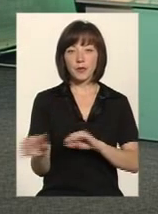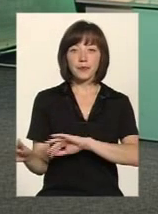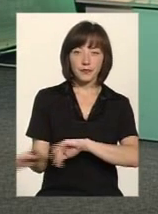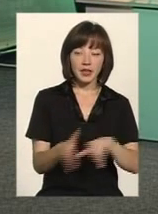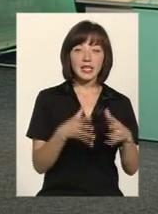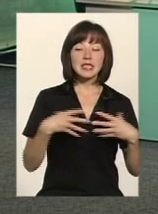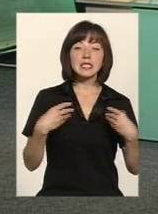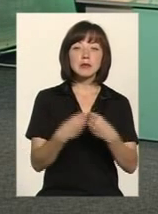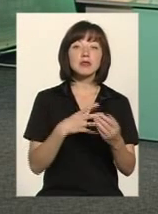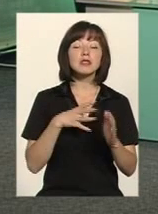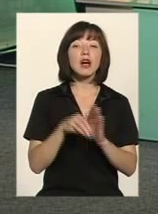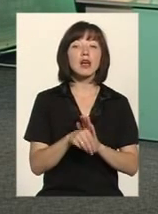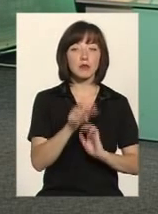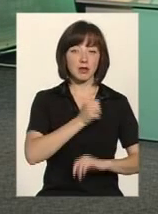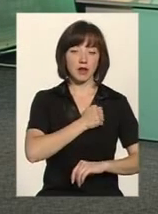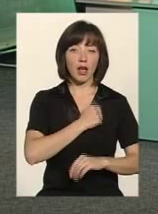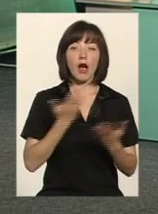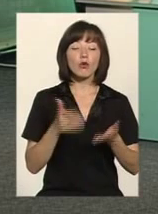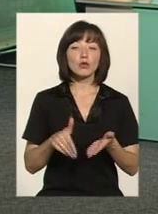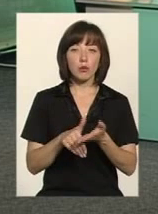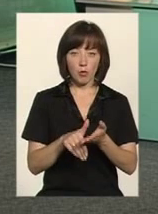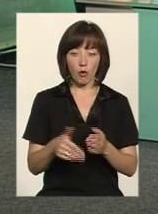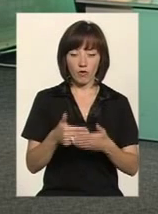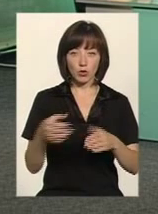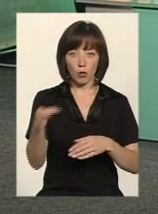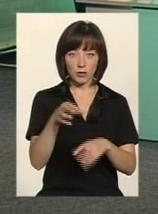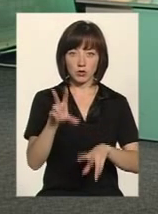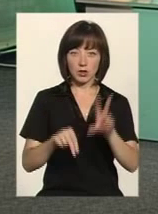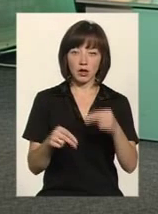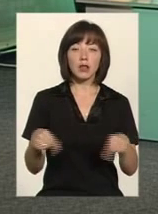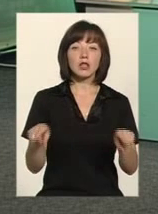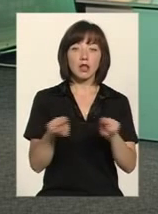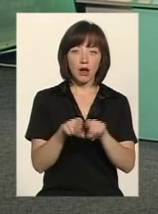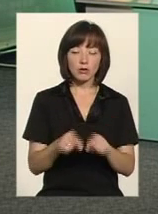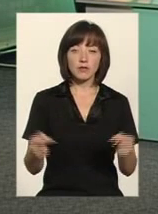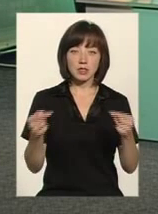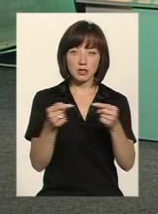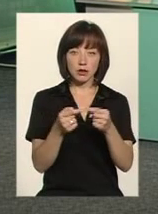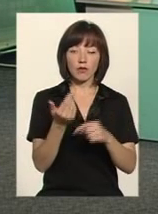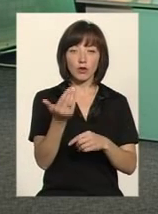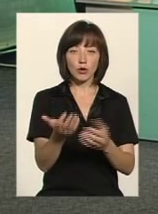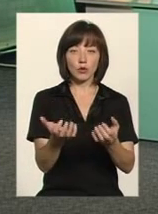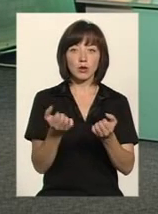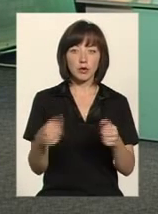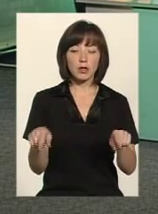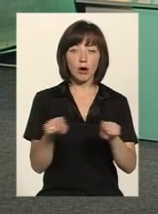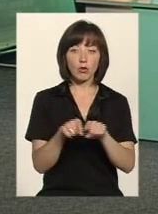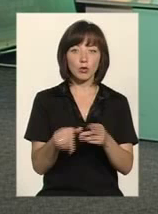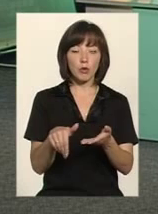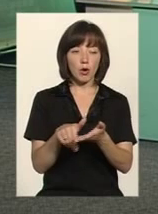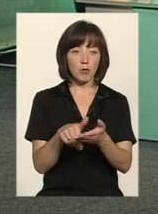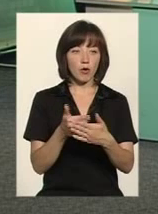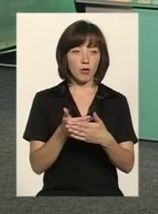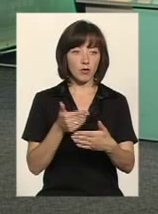загиблих, на яку вони допомогу від області можуть... Ну, також, також визначається. Вони отримують таку допомогу від